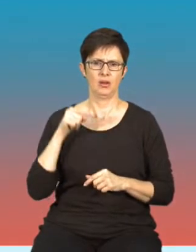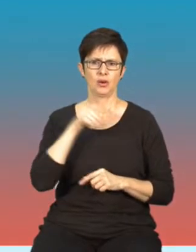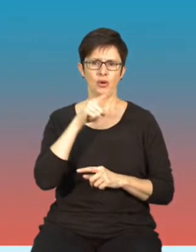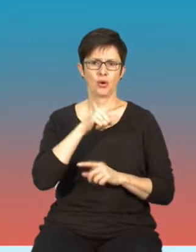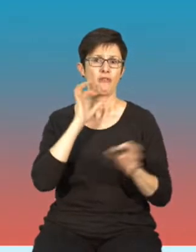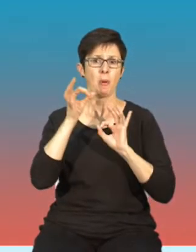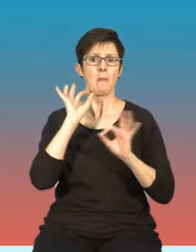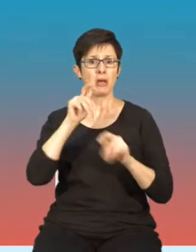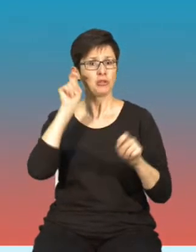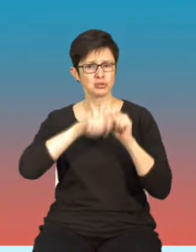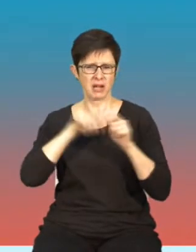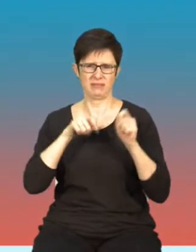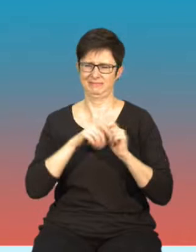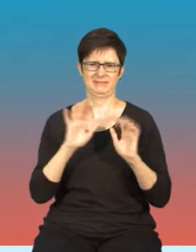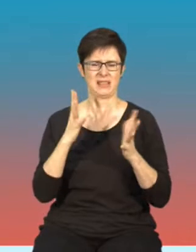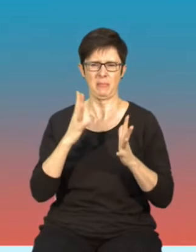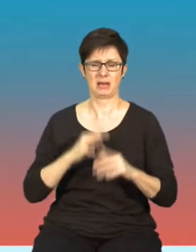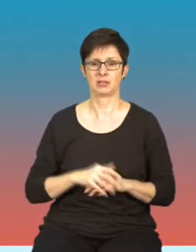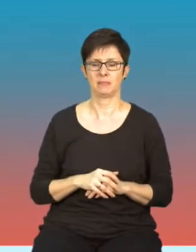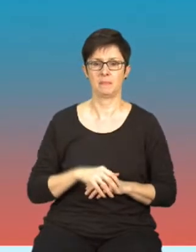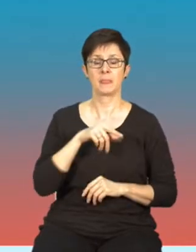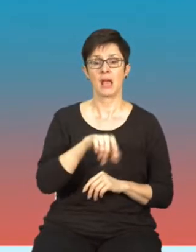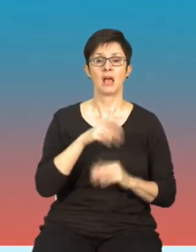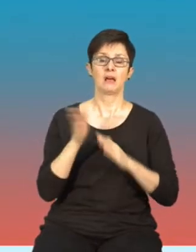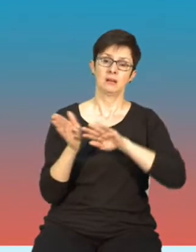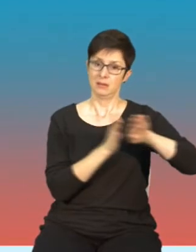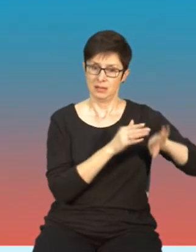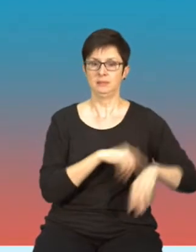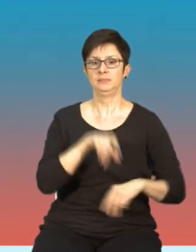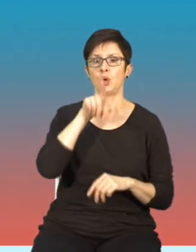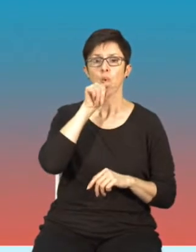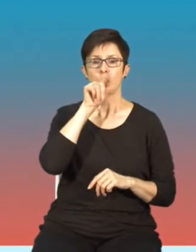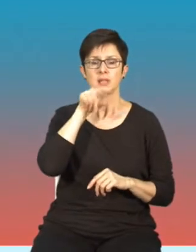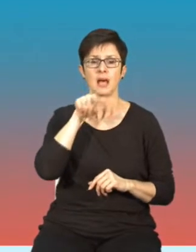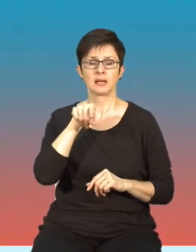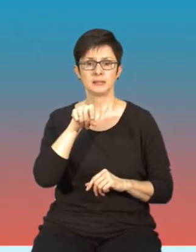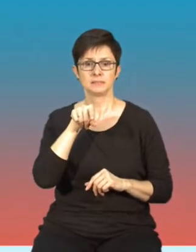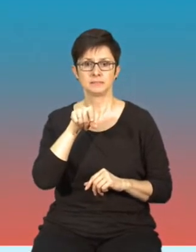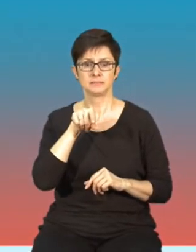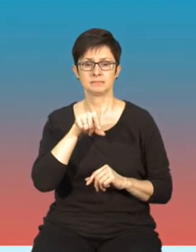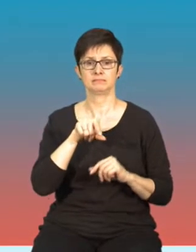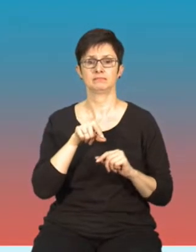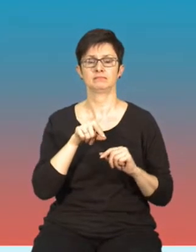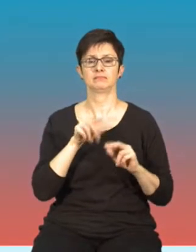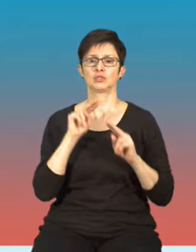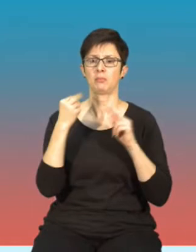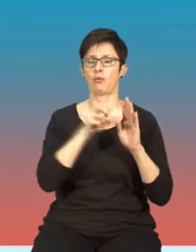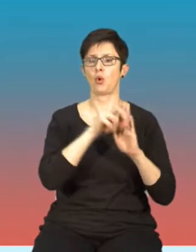weryfikowali. Jeżeli chodzi o Twitter, to wracając jeszcze raz do regulaminów,